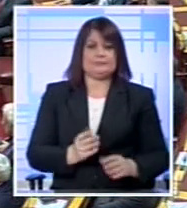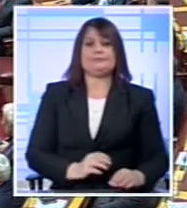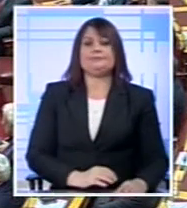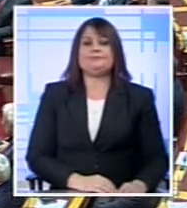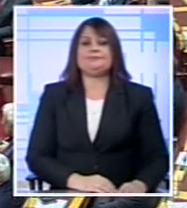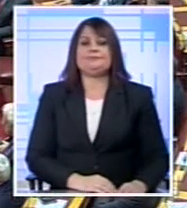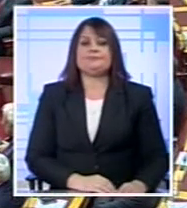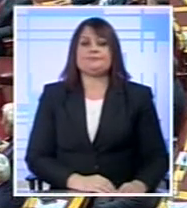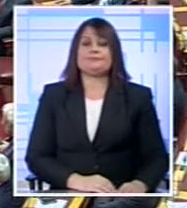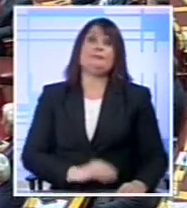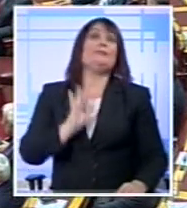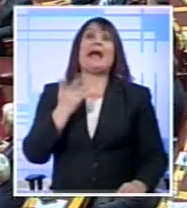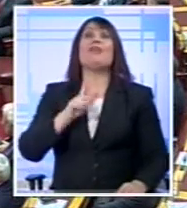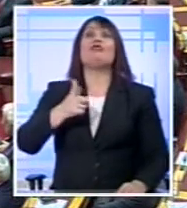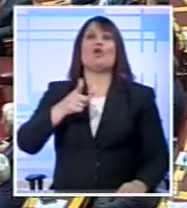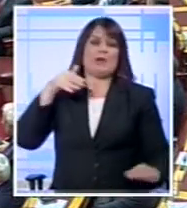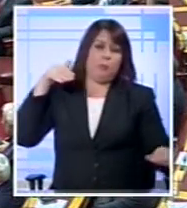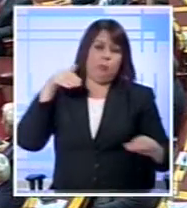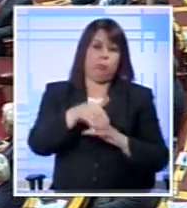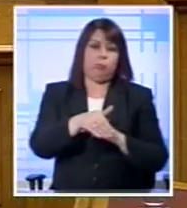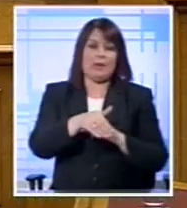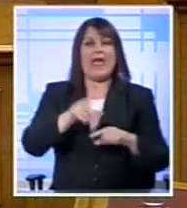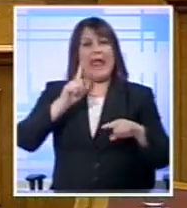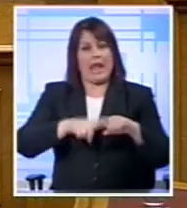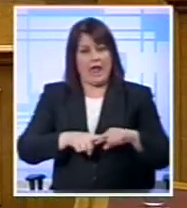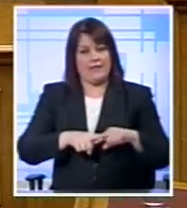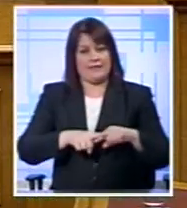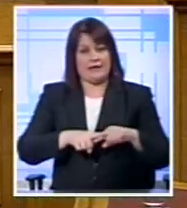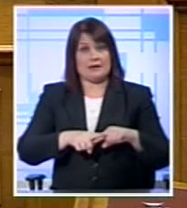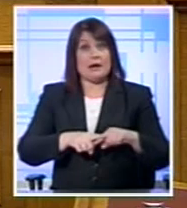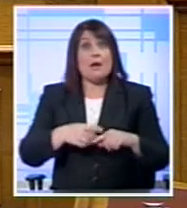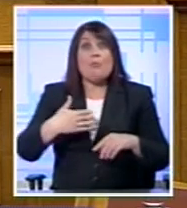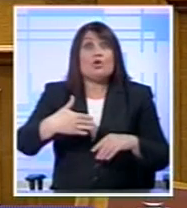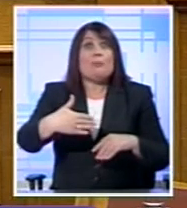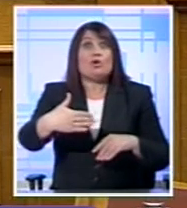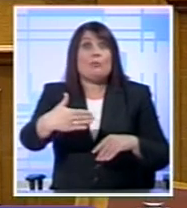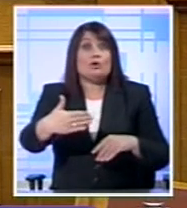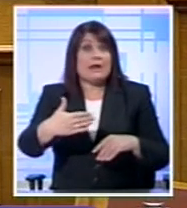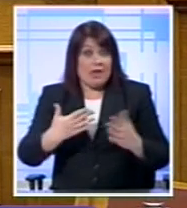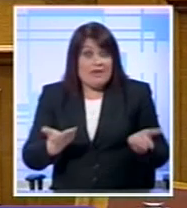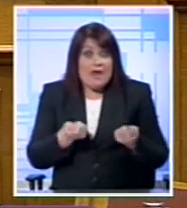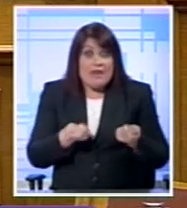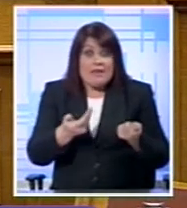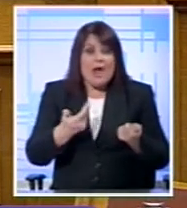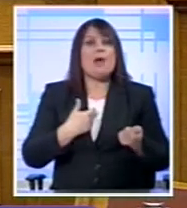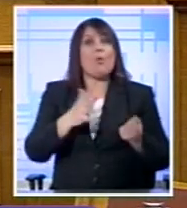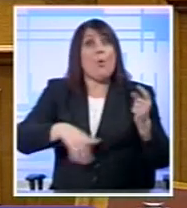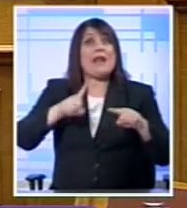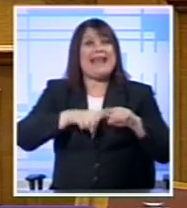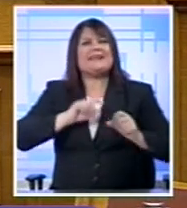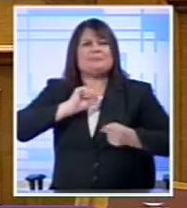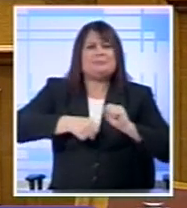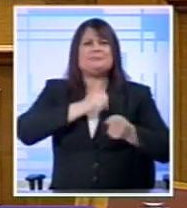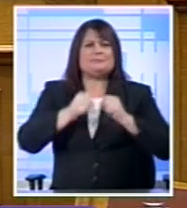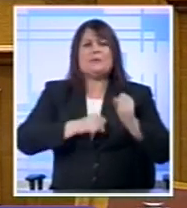Αυτή η χρεοκοπία για πολλούς Δεν ήταν το αν Αλλά το πότε Και όμως με αγώνα των Ελλήνων Πράγματι με